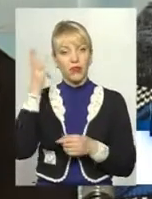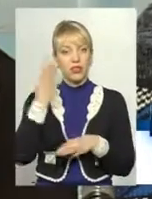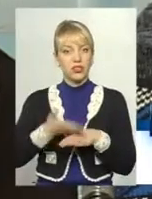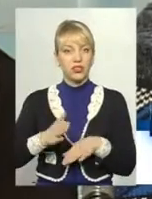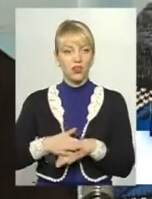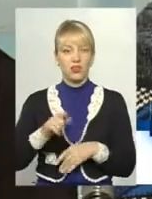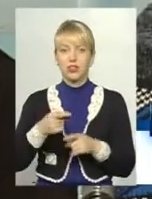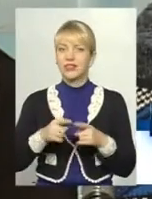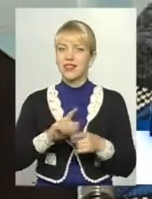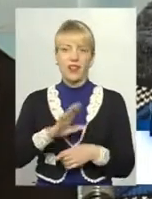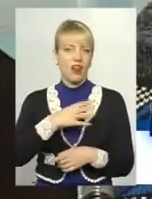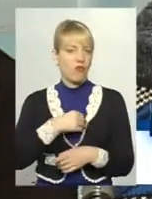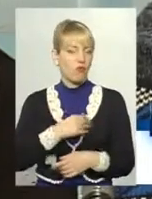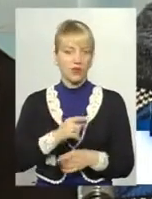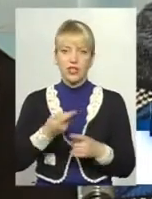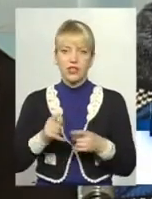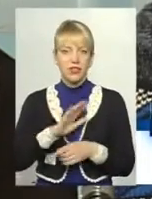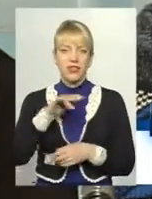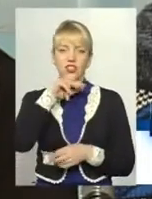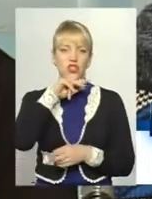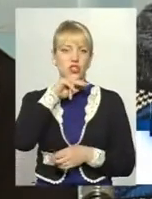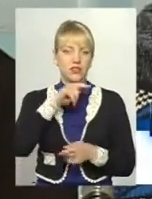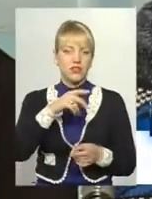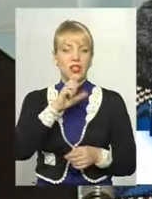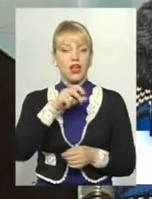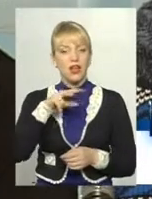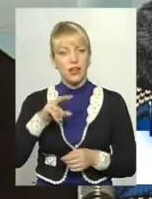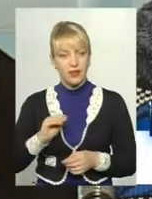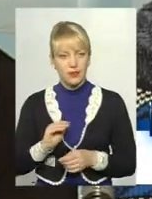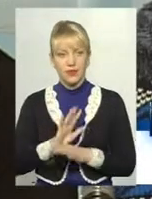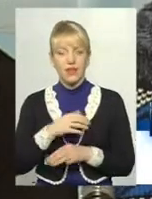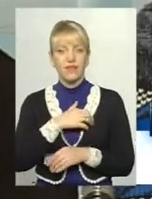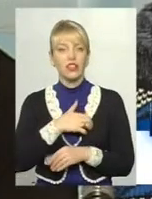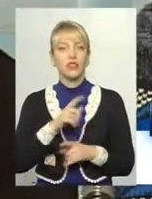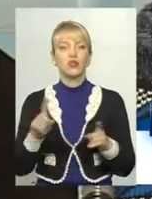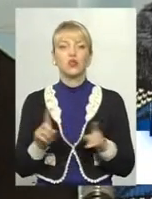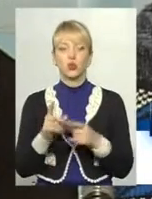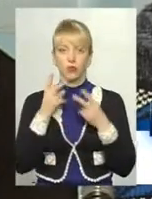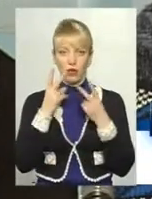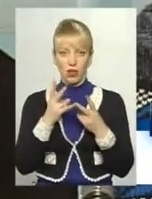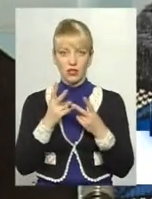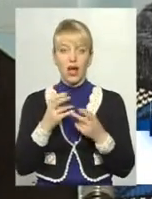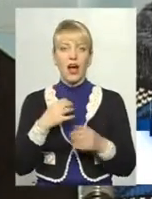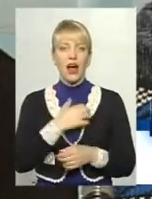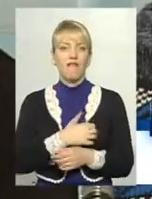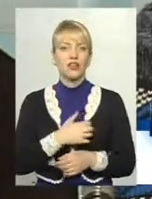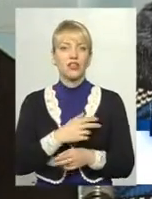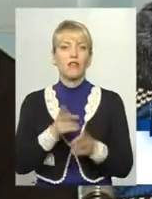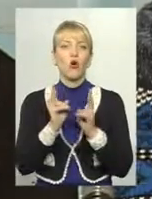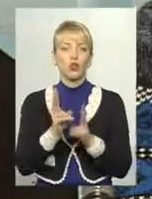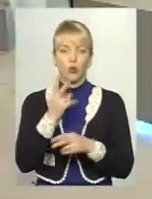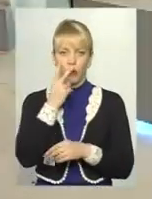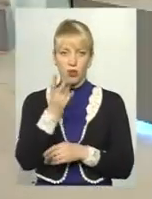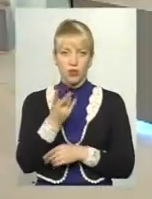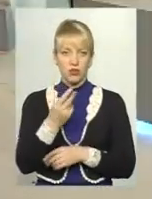це не Львів і не Чернівці. Але, знаєте, ще раз повторюю, неважливо, що показувати, важливо, хто показує. Я вам кажу,